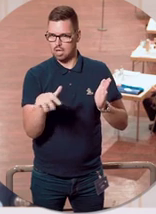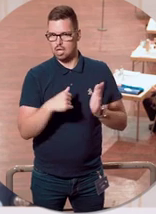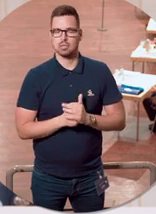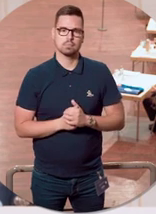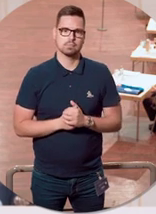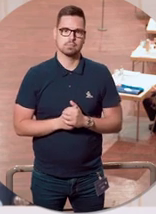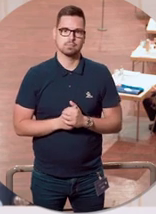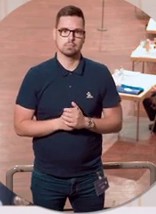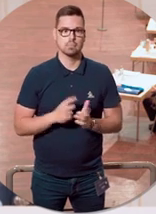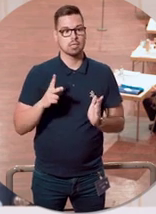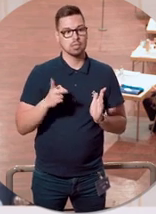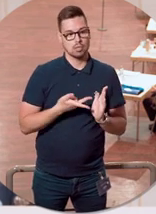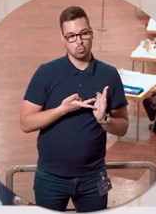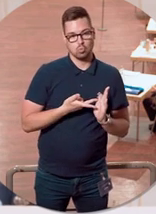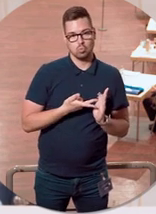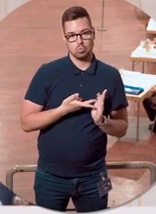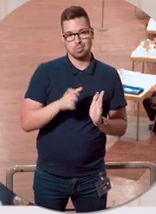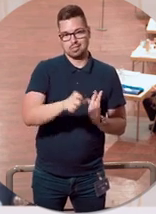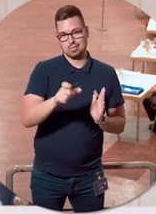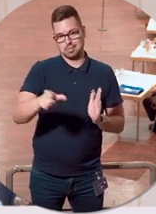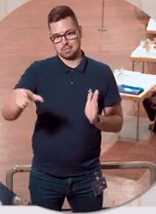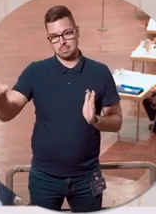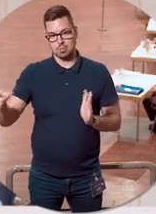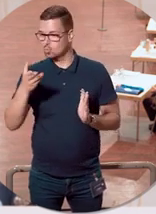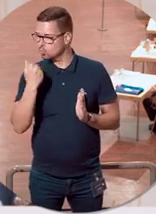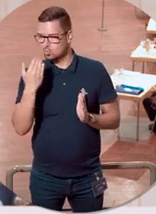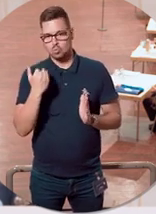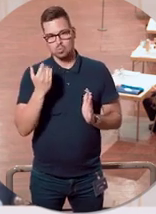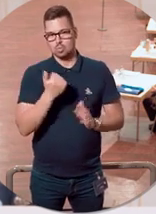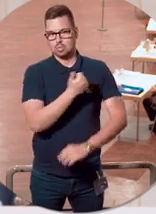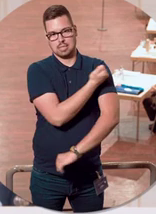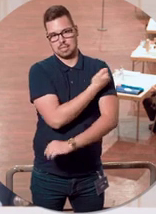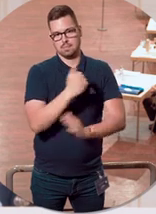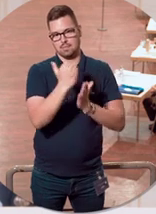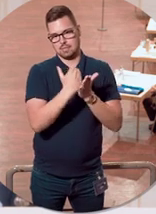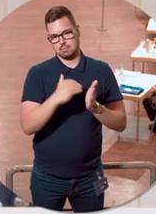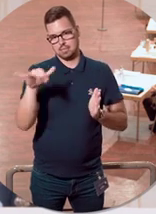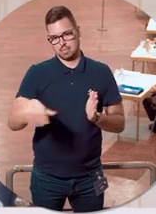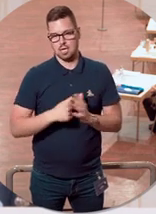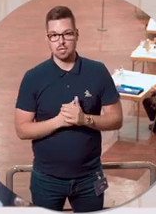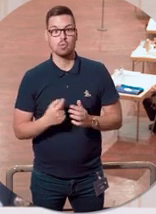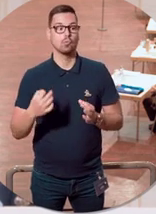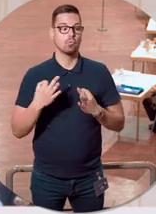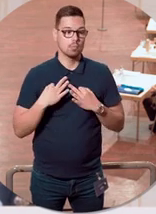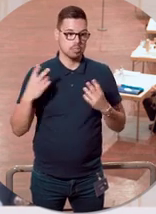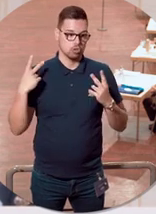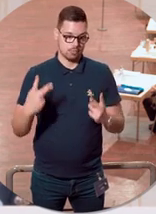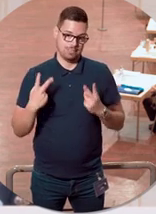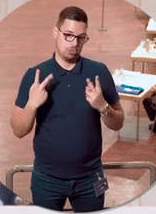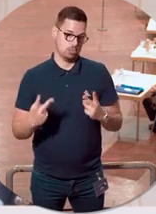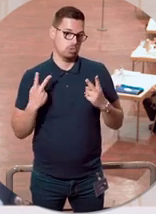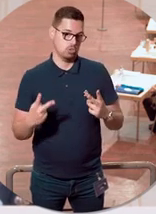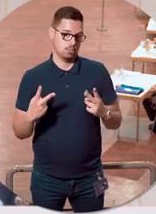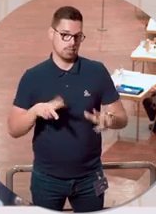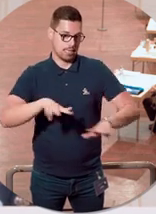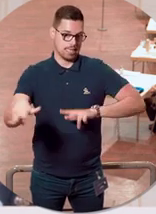in der Zukunft, aber eben auch Personen, die noch keinen Impftermin haben. Ich will an der Stelle auch sagen, was mir wichtig ist und was uns allen in der Landesregierung